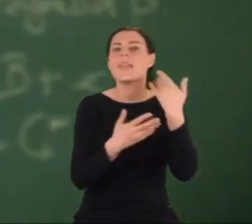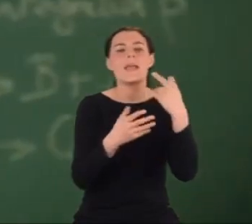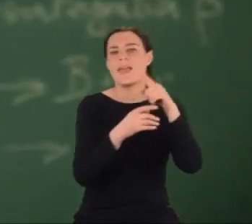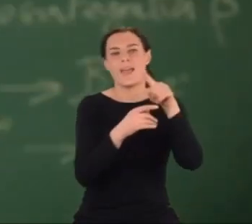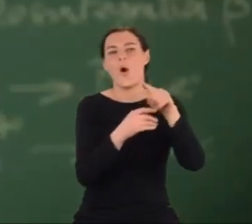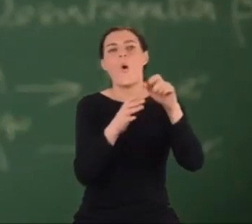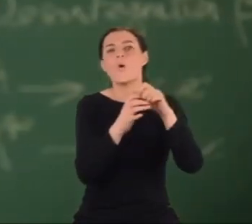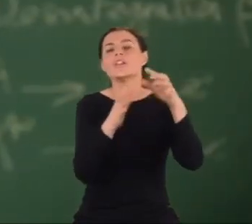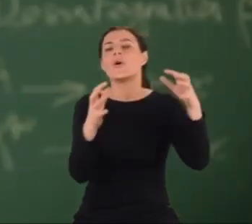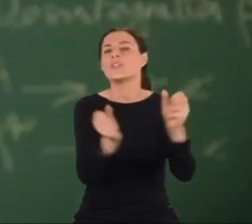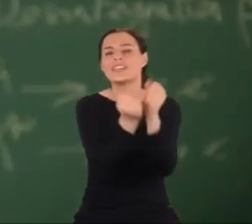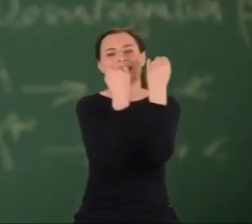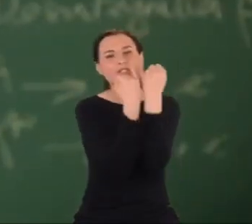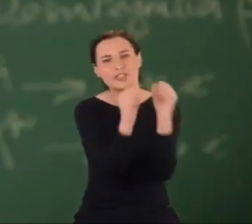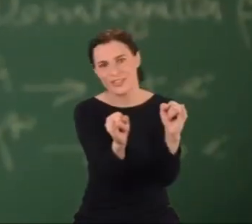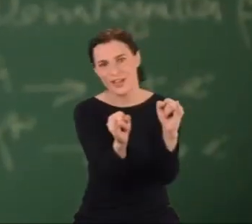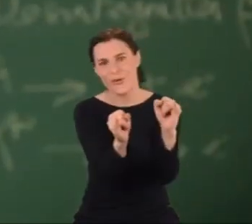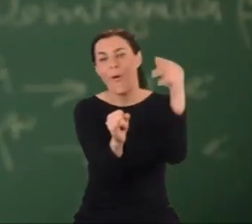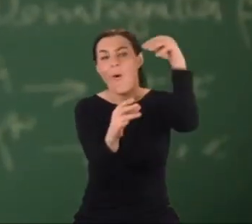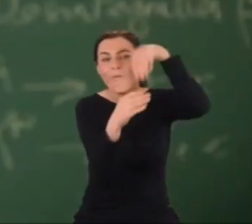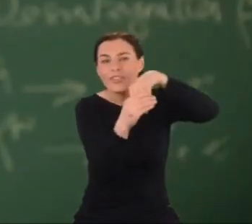ale jego źródło, czyli neutron.